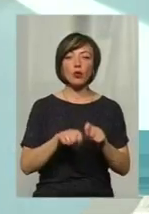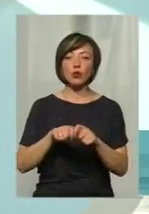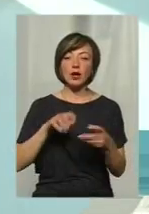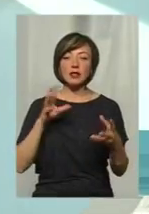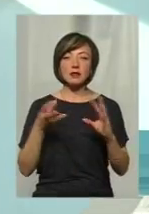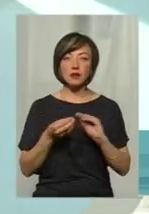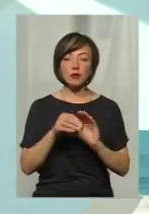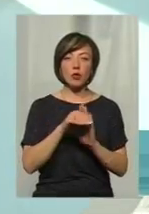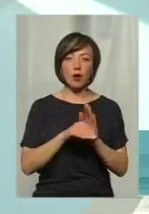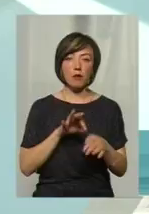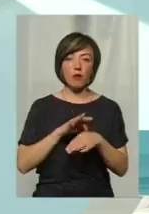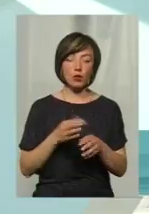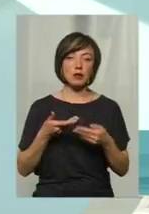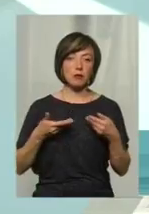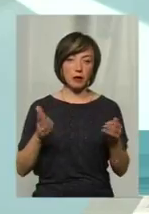програму будемо проводити ми.